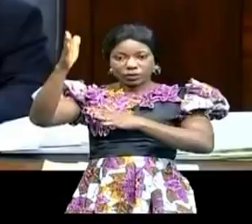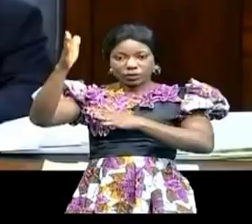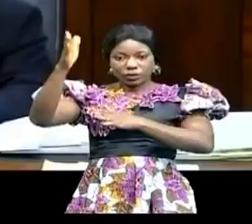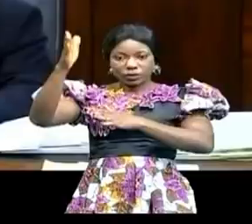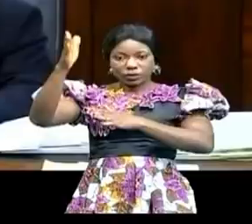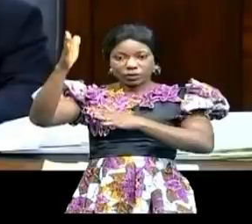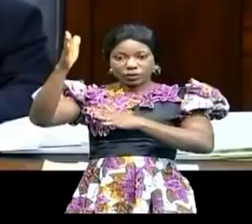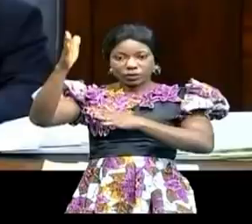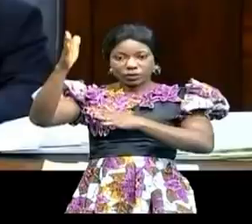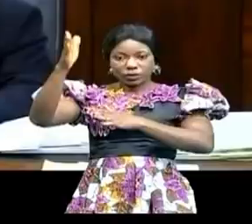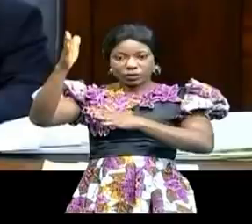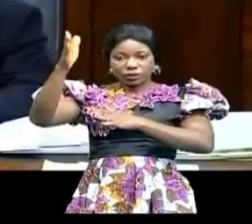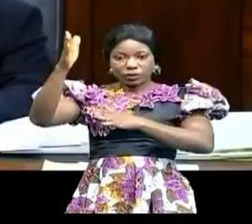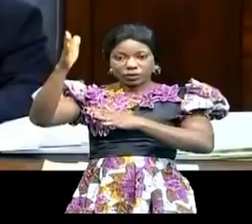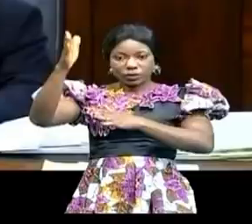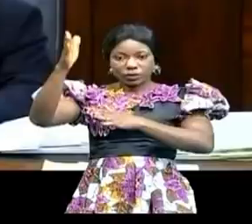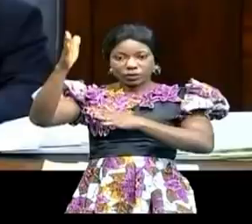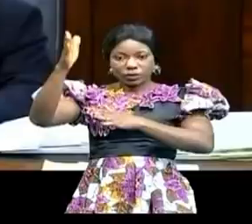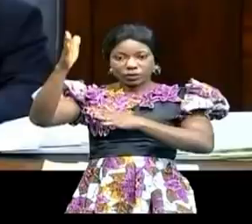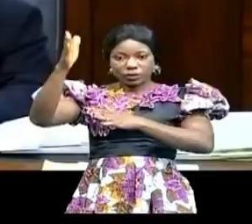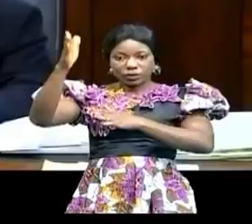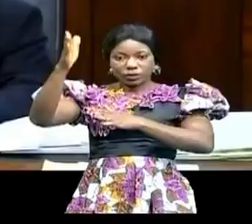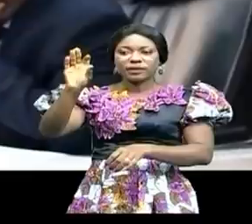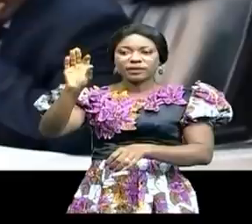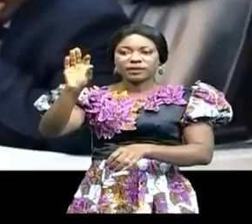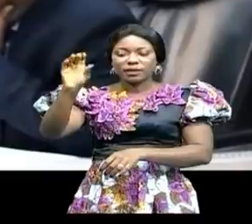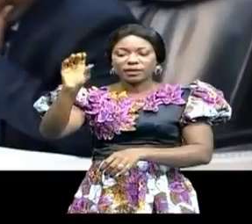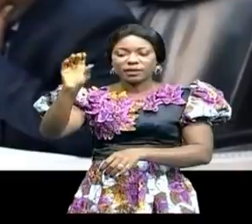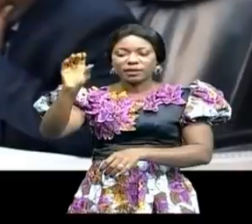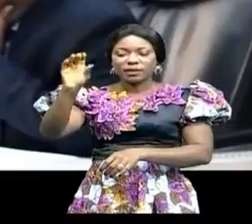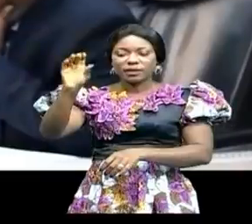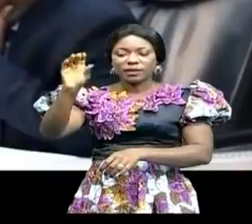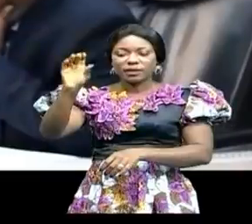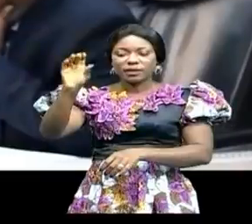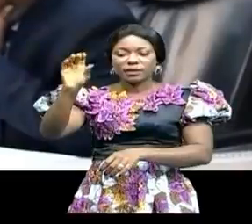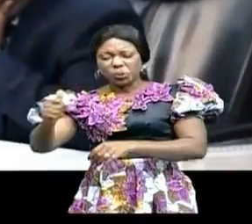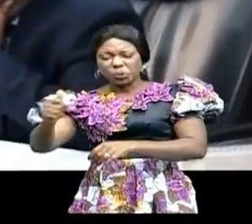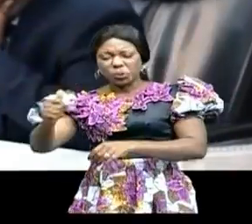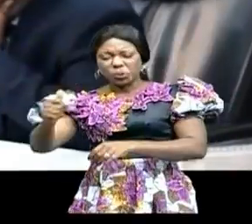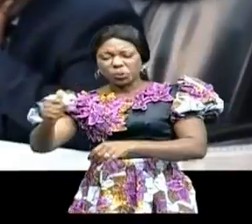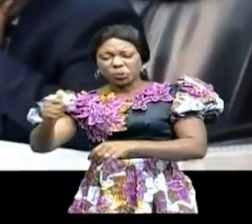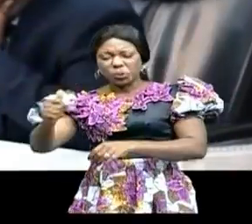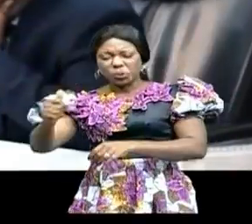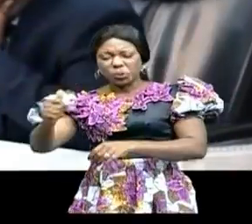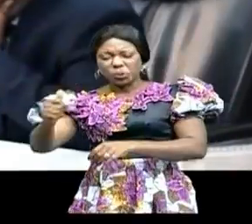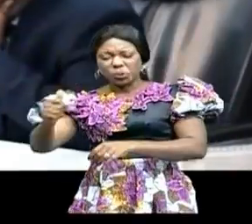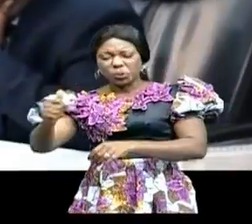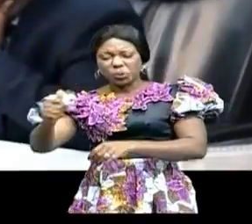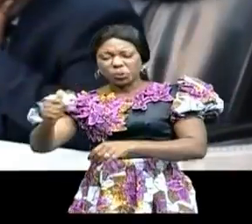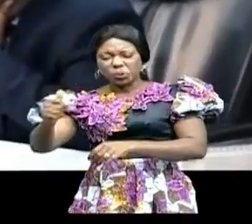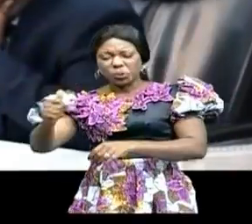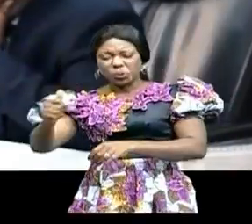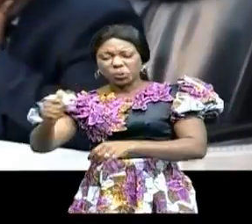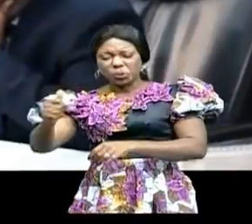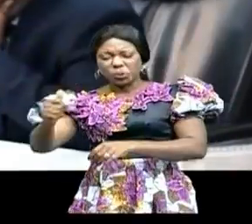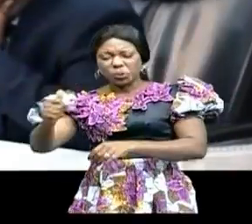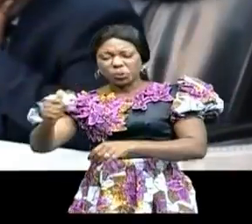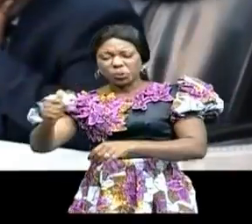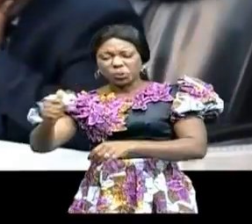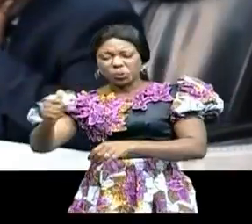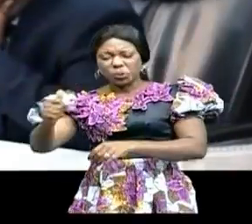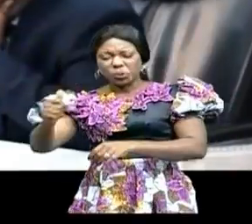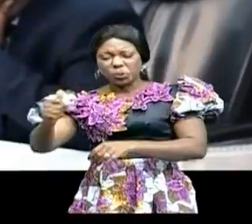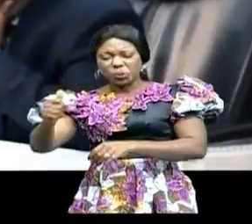les ADF MTN, les FDLR et d'autres groupes locaux et ceux avec la complicité d'une